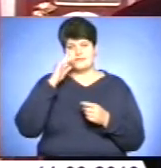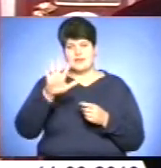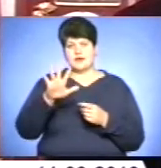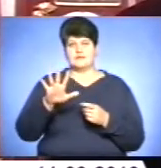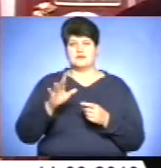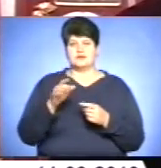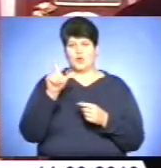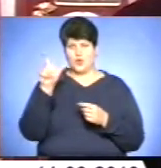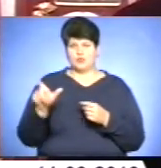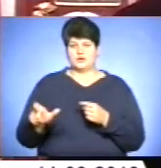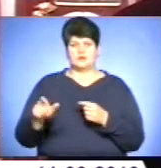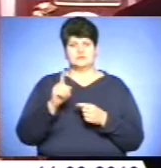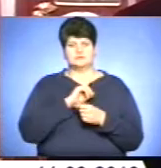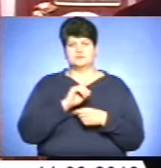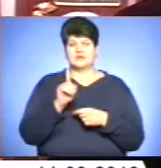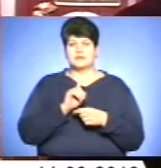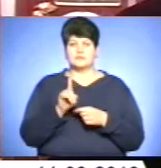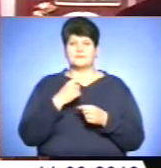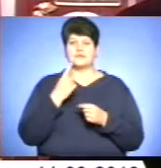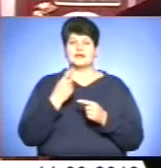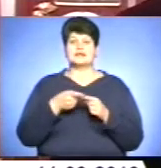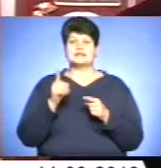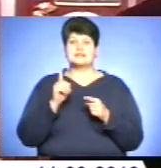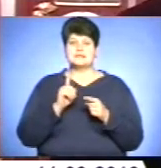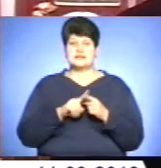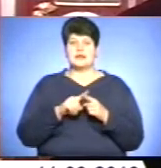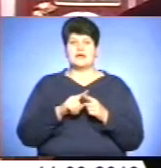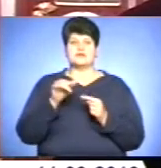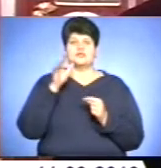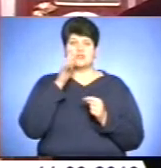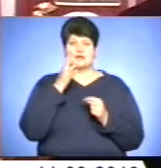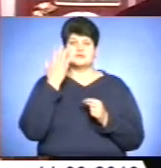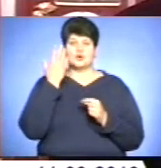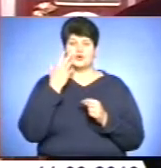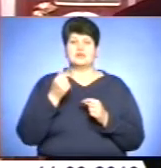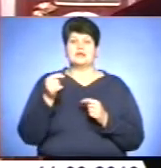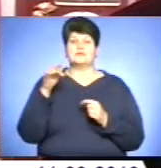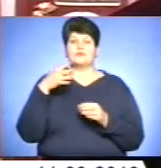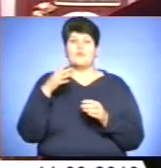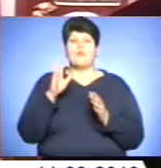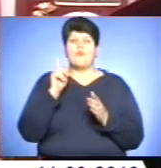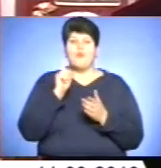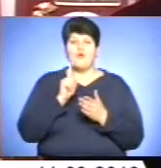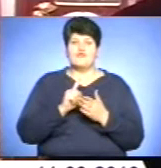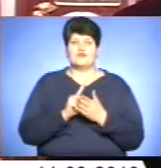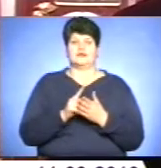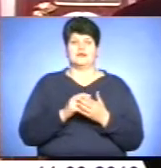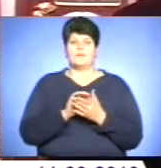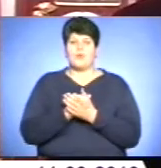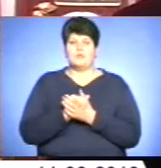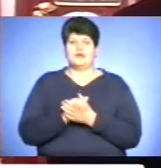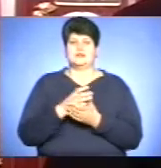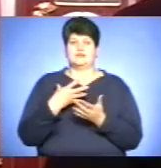Богом в Великому пості, і, направду, той пізно чинити часом для свого спасіння, вона повинна примиритися з своїм ближнім